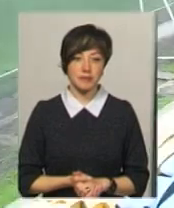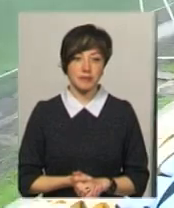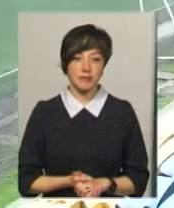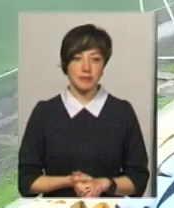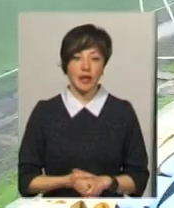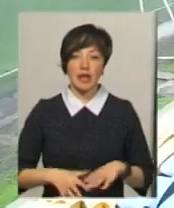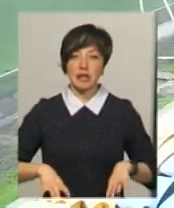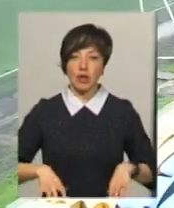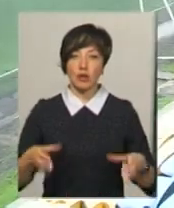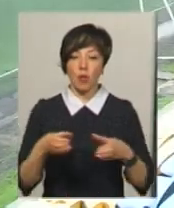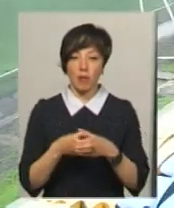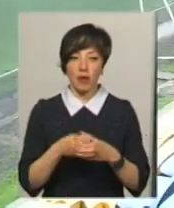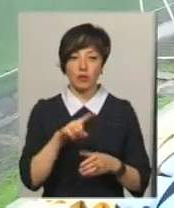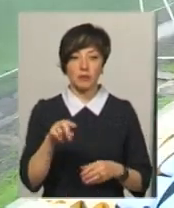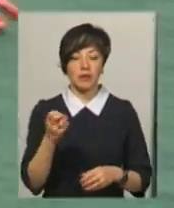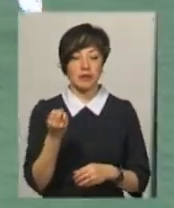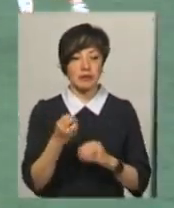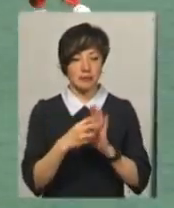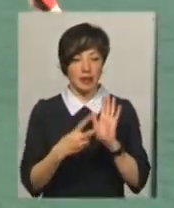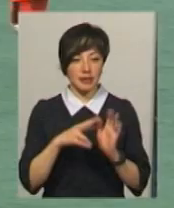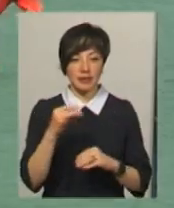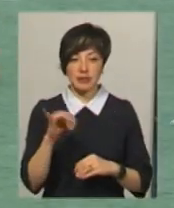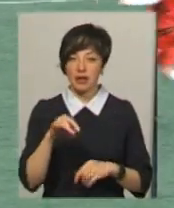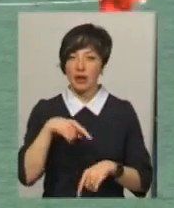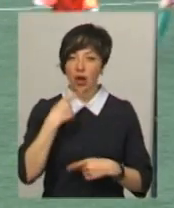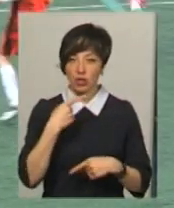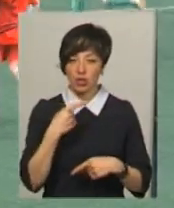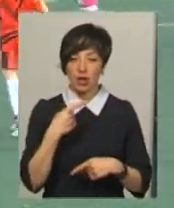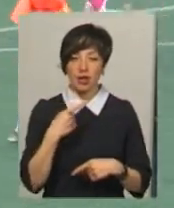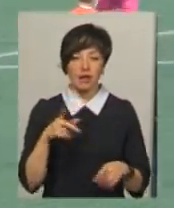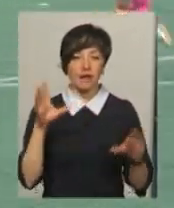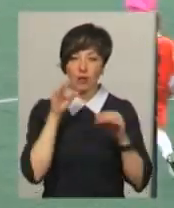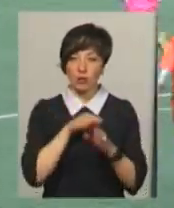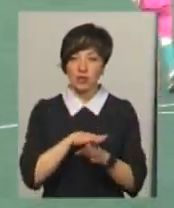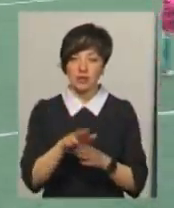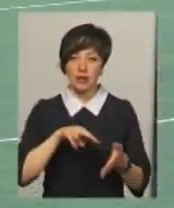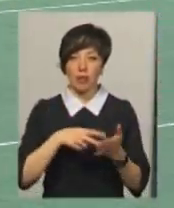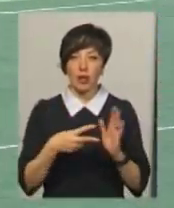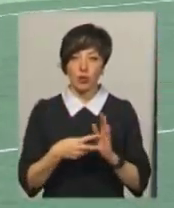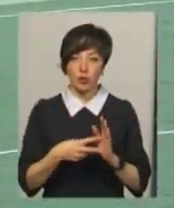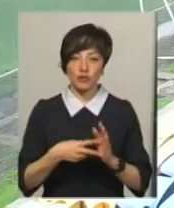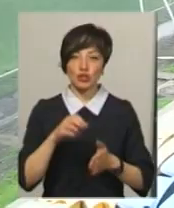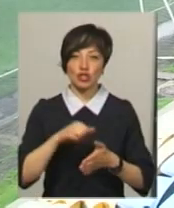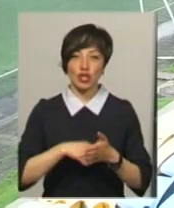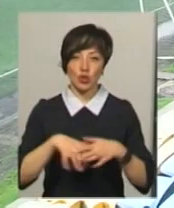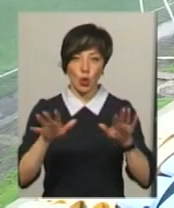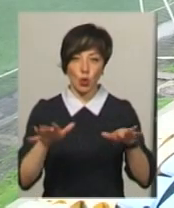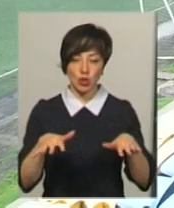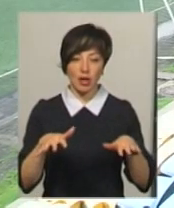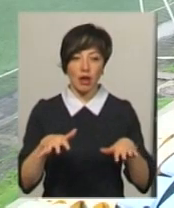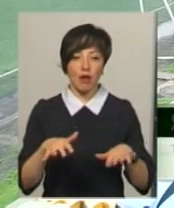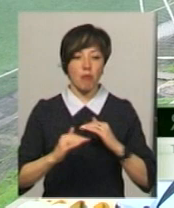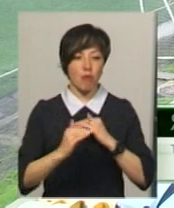Тренер команди ліцею номер 17 Єрослав Фадоренко каже, не вдалося реалізувати заплановану через дощ. Поле важке,